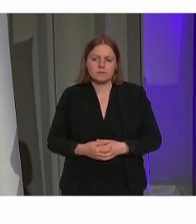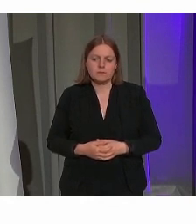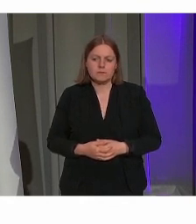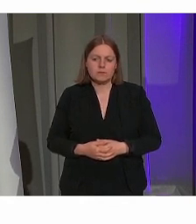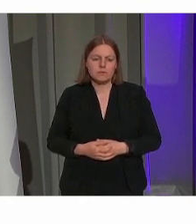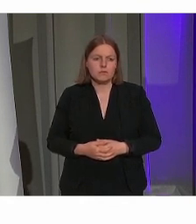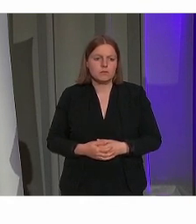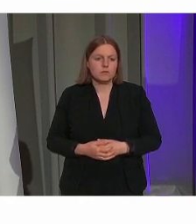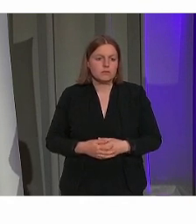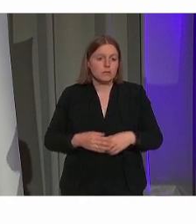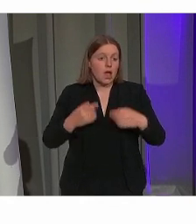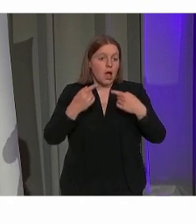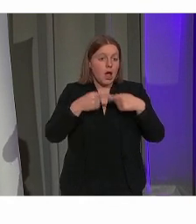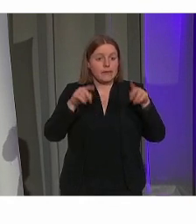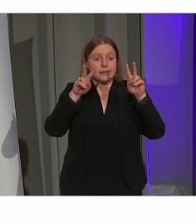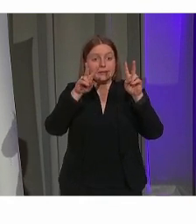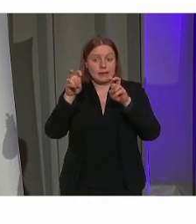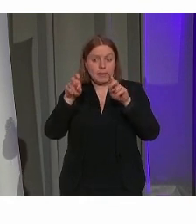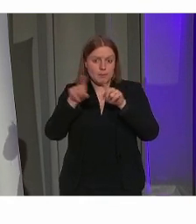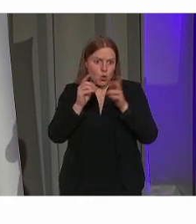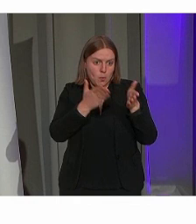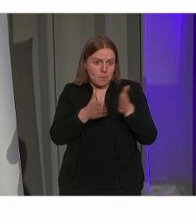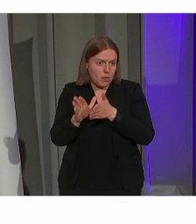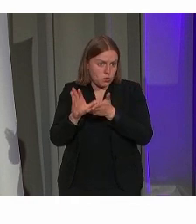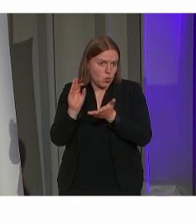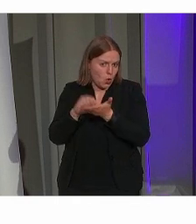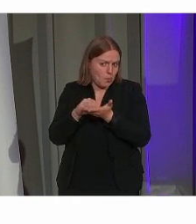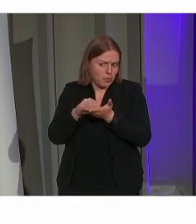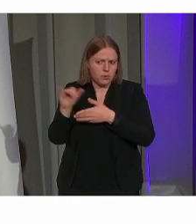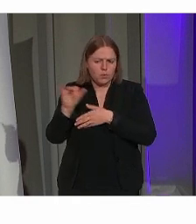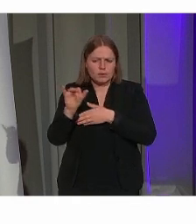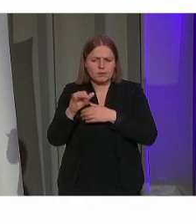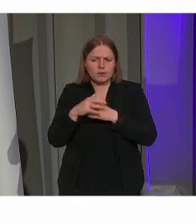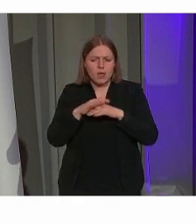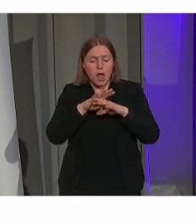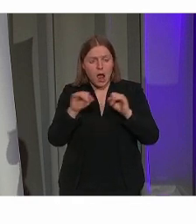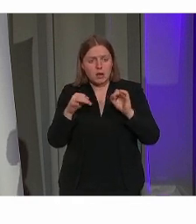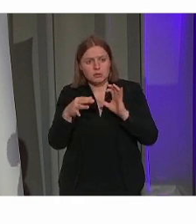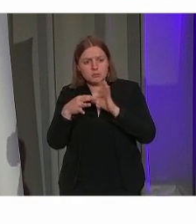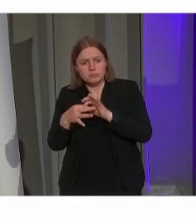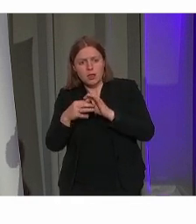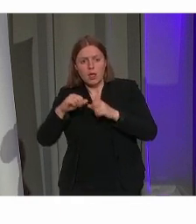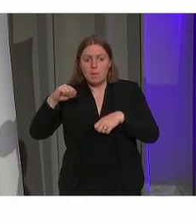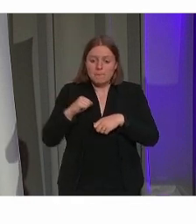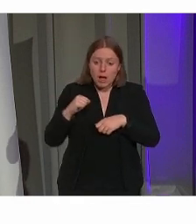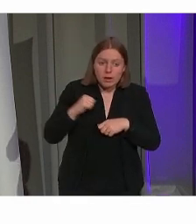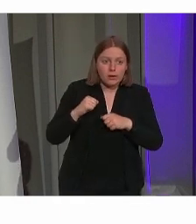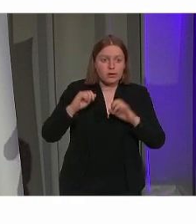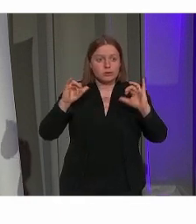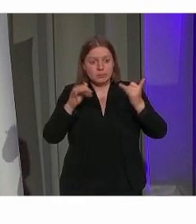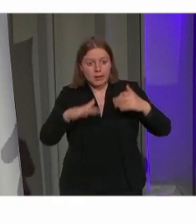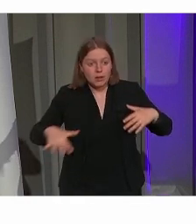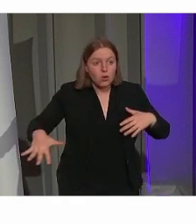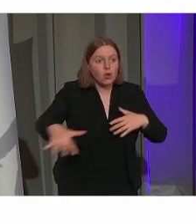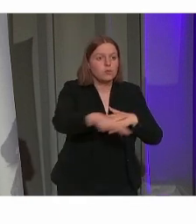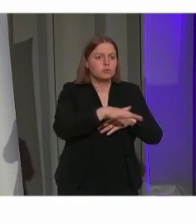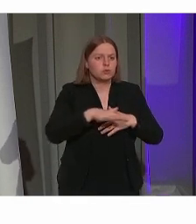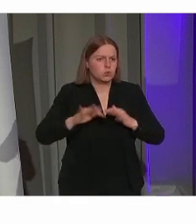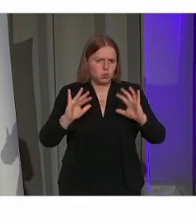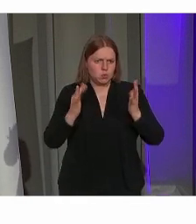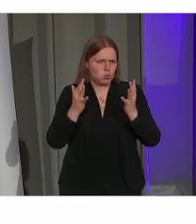Een topic die ook in het toegankelijkheidsplan benadrukt wordt is alles dat te maken heeft met parken en speelruimtes.